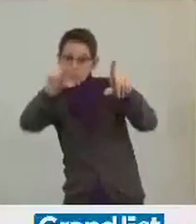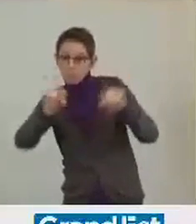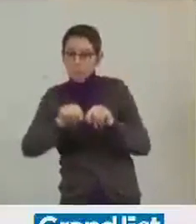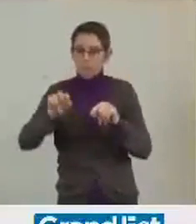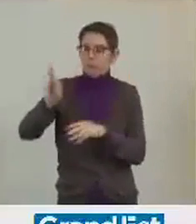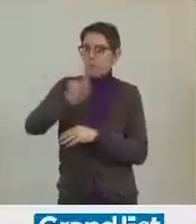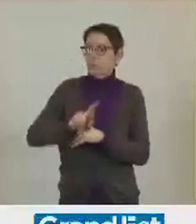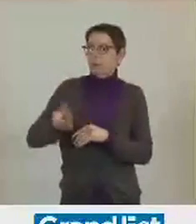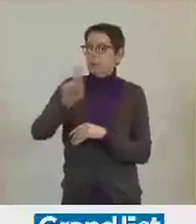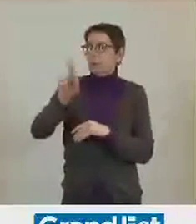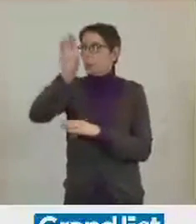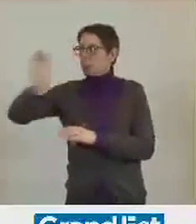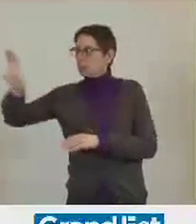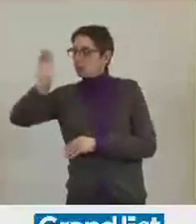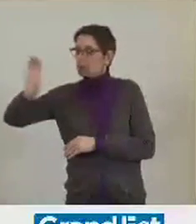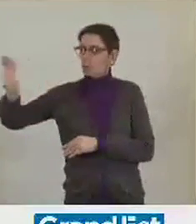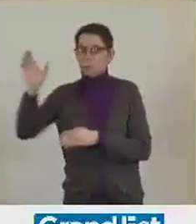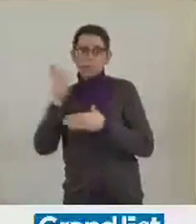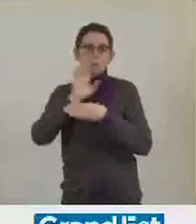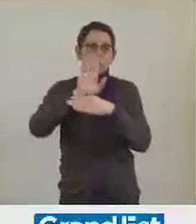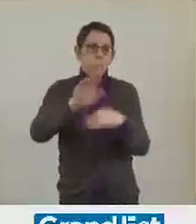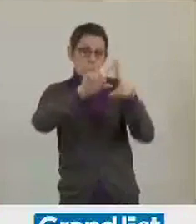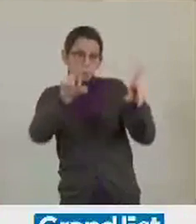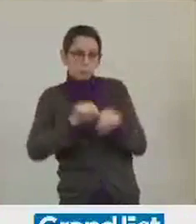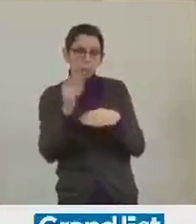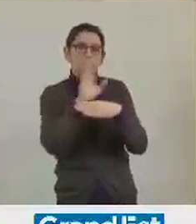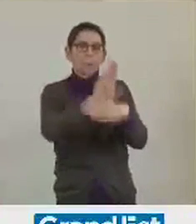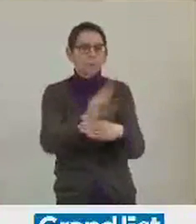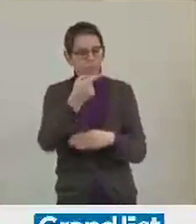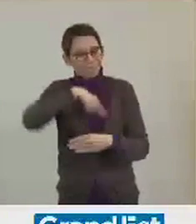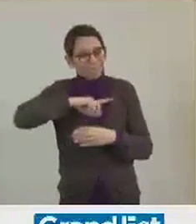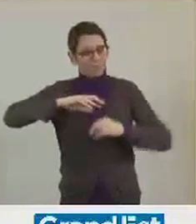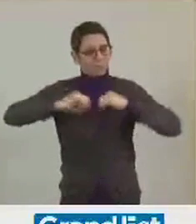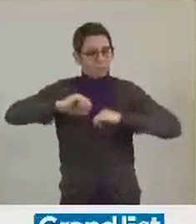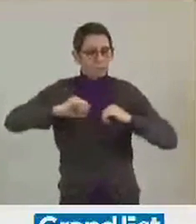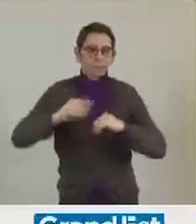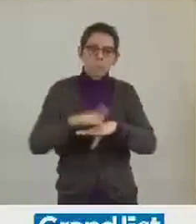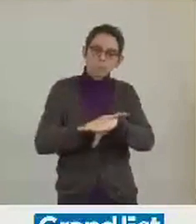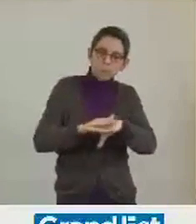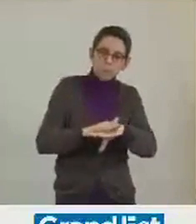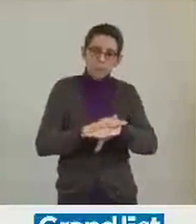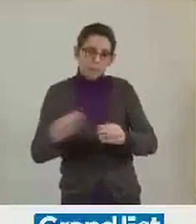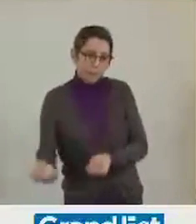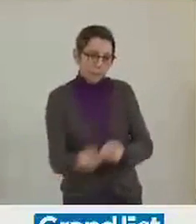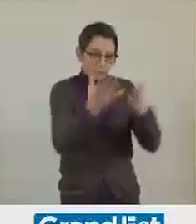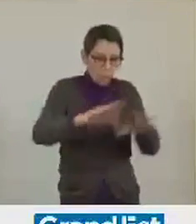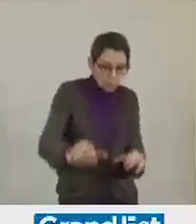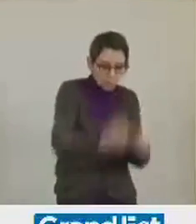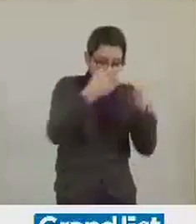Et le budget présenté illustre notre volonté politique, notre action politique de développer la capacité à travailler ensemble.